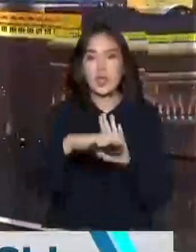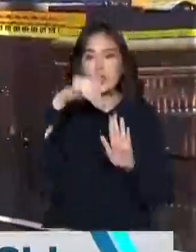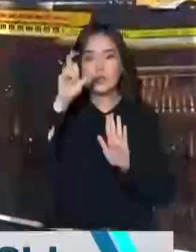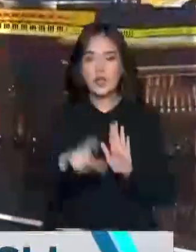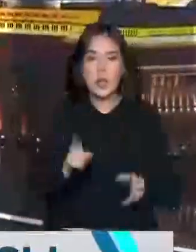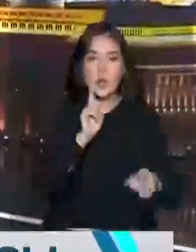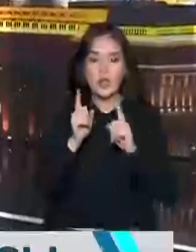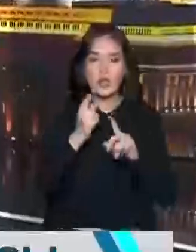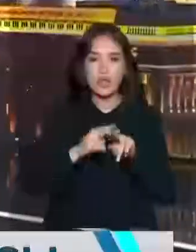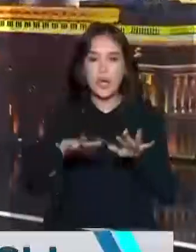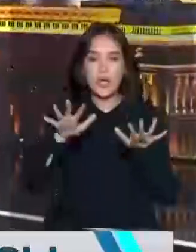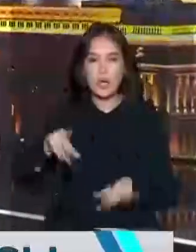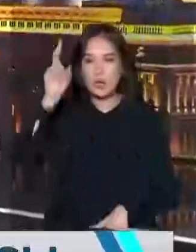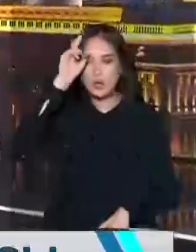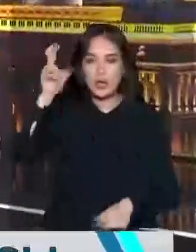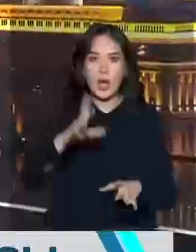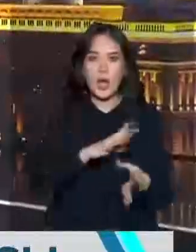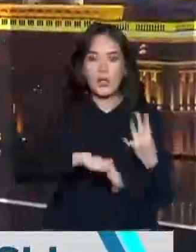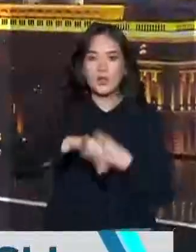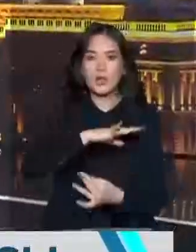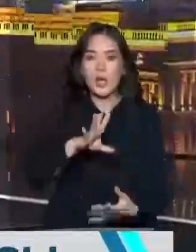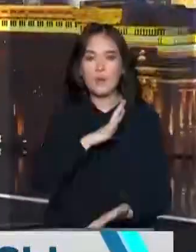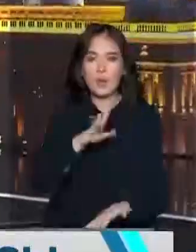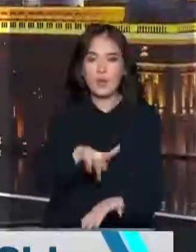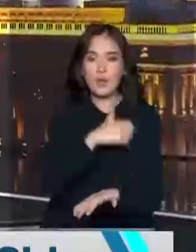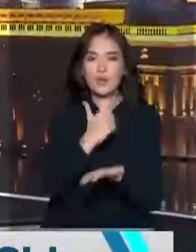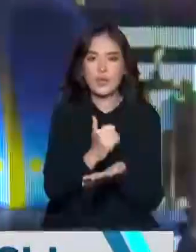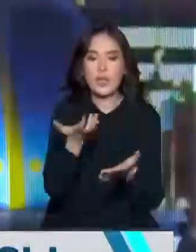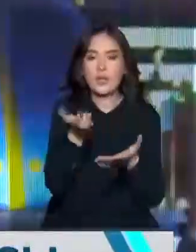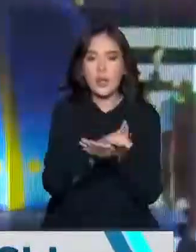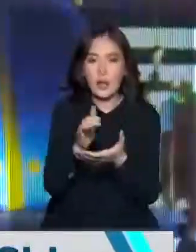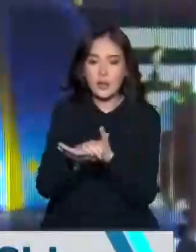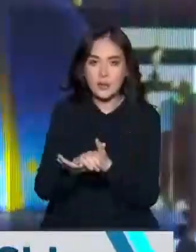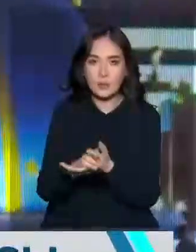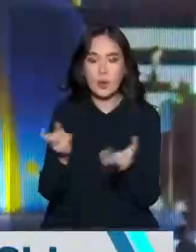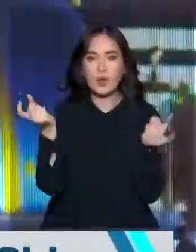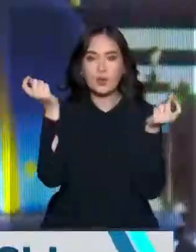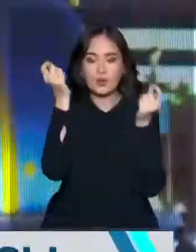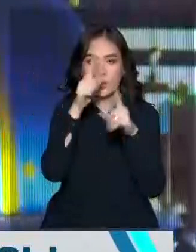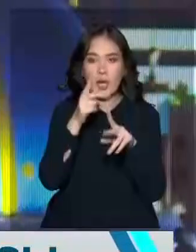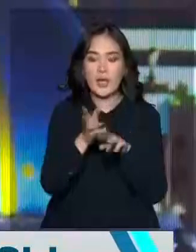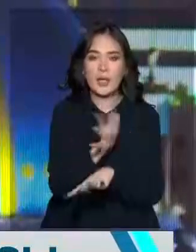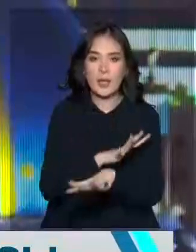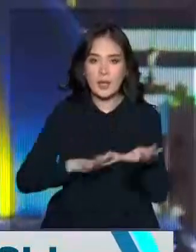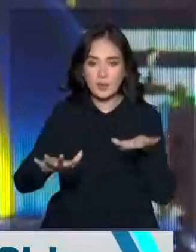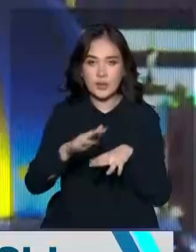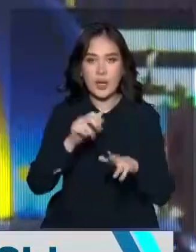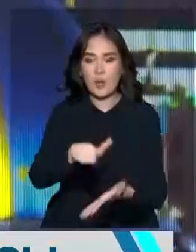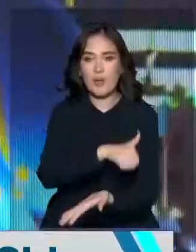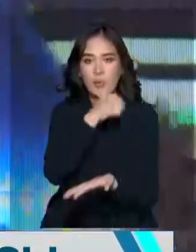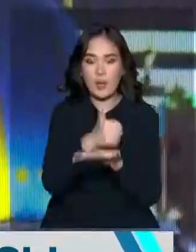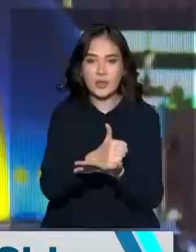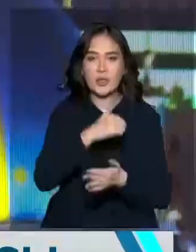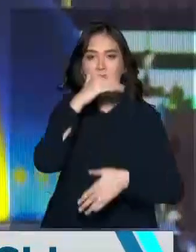қабырғаларына мемлекет башы сайты өткендей, бастысы транспаренттікті көбірек ұстансы. Өткен сеге, елеміздің қазіргі басты